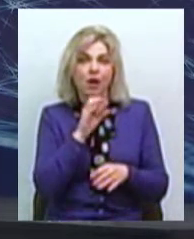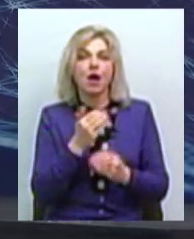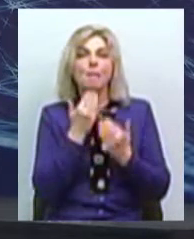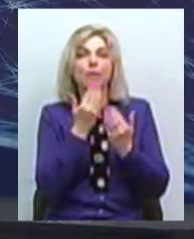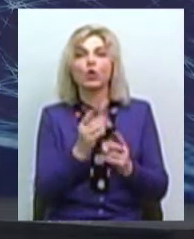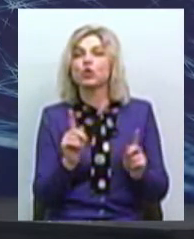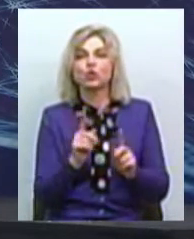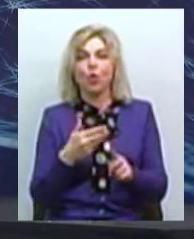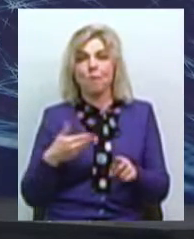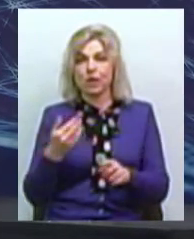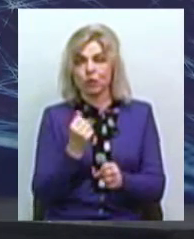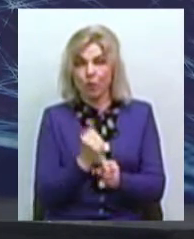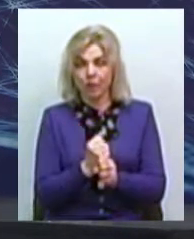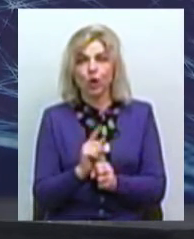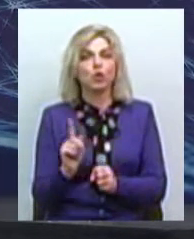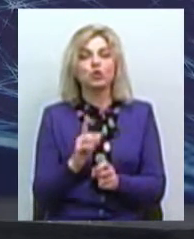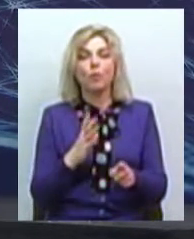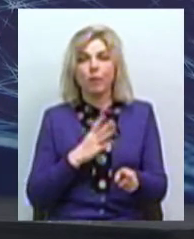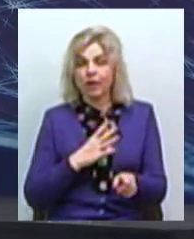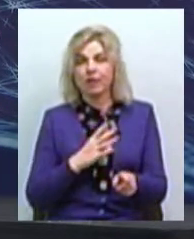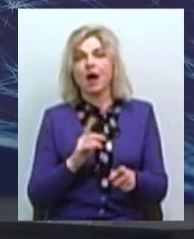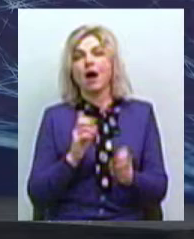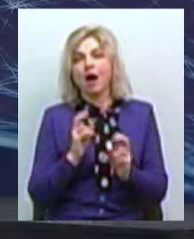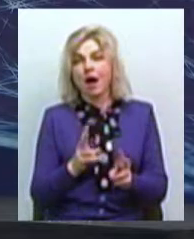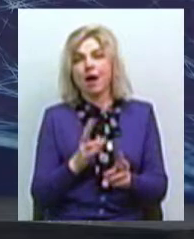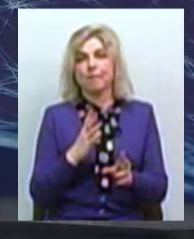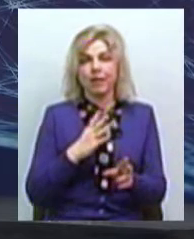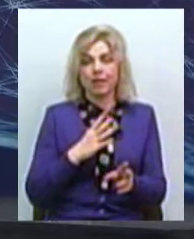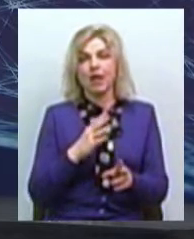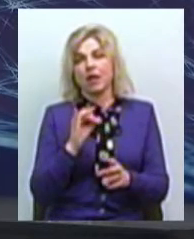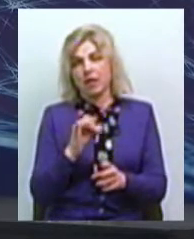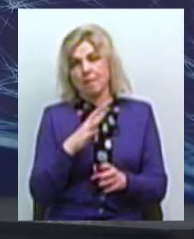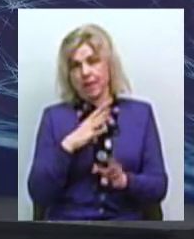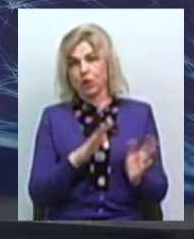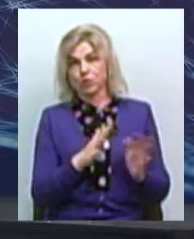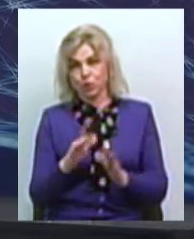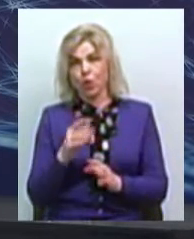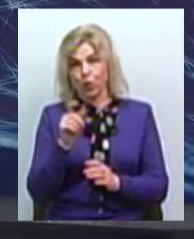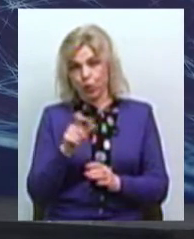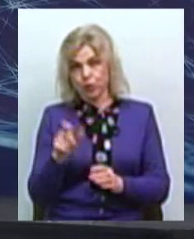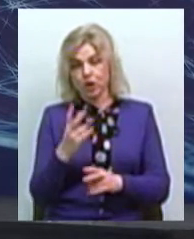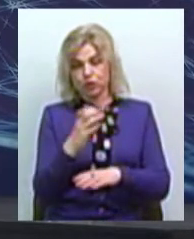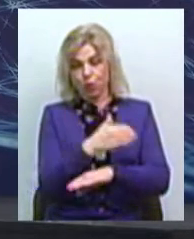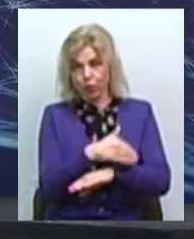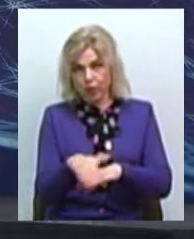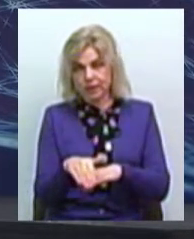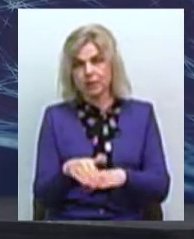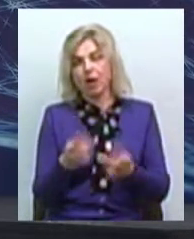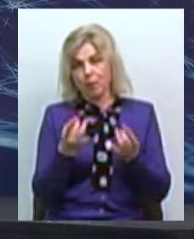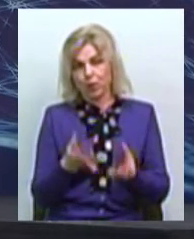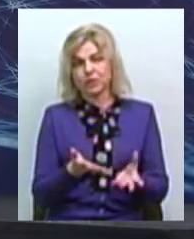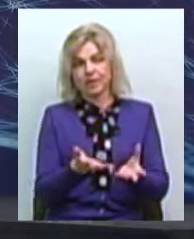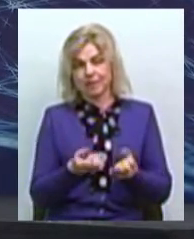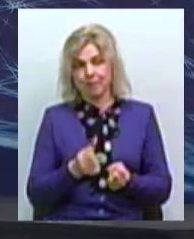нас, що саме ми зробили, яка була процедура, і що тепер сталося з твариною. Було декілька випадків, коли люди прямо з вулиці просто